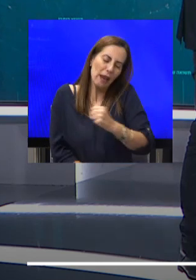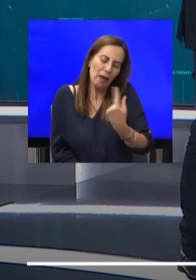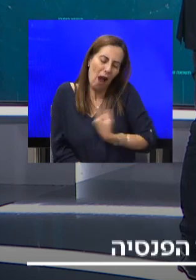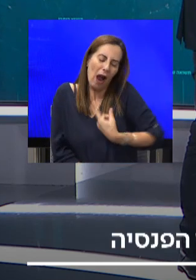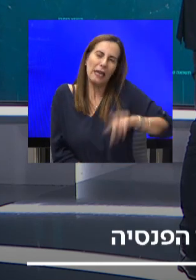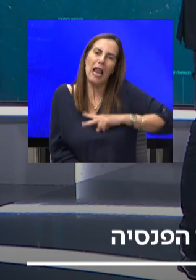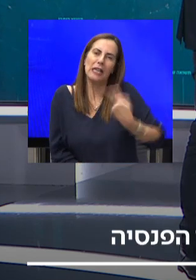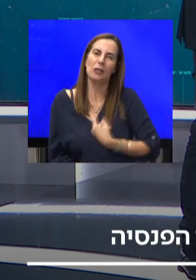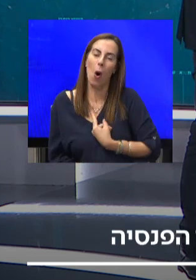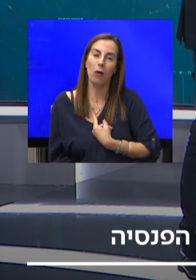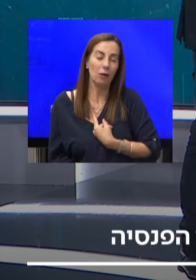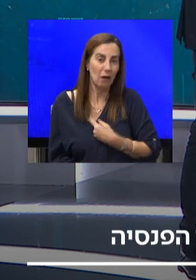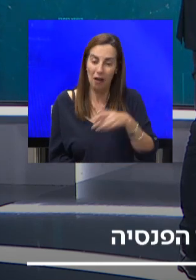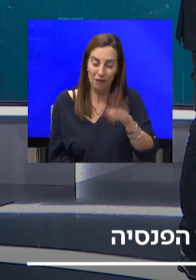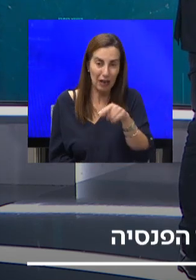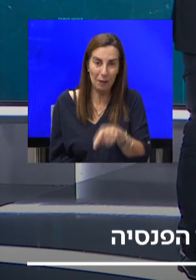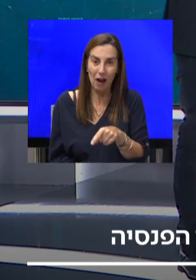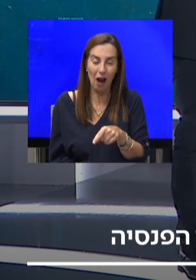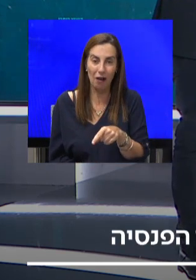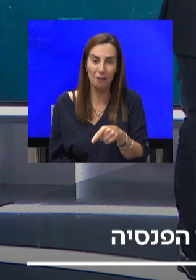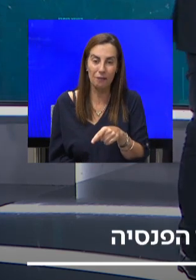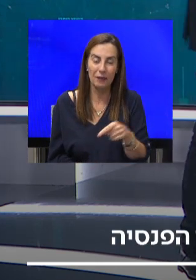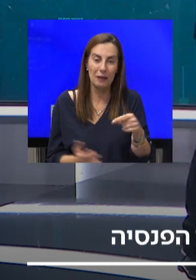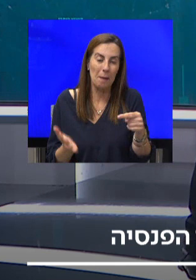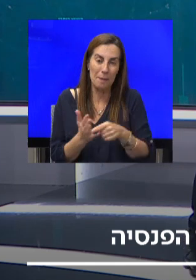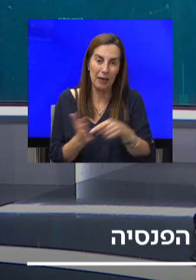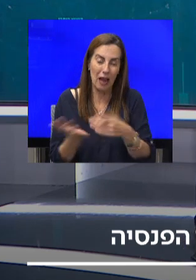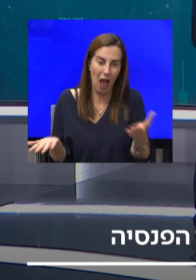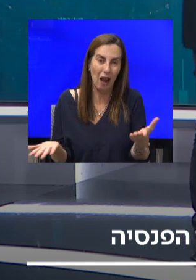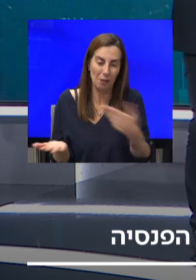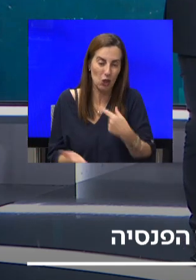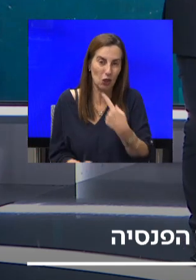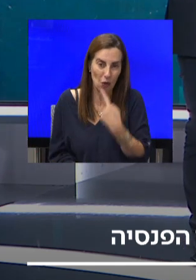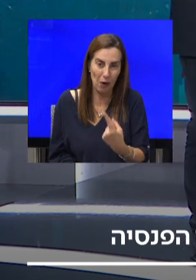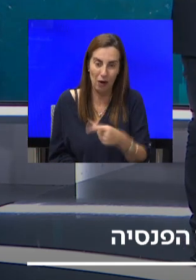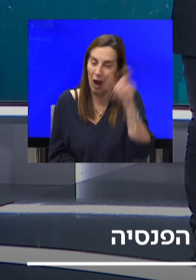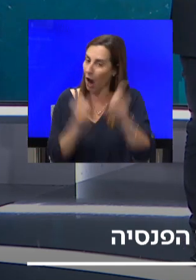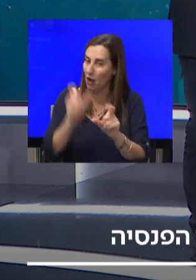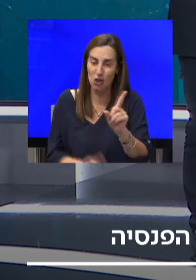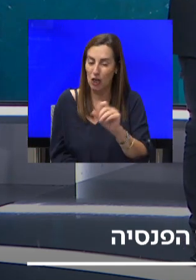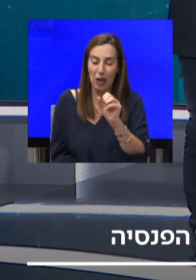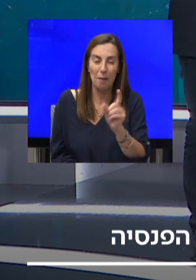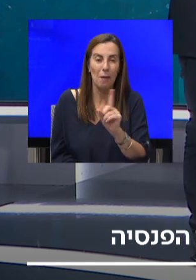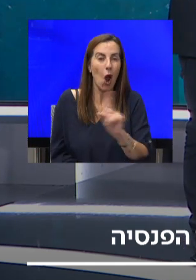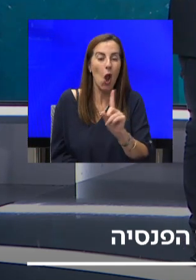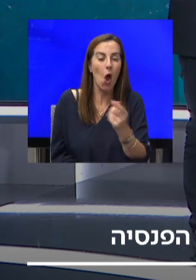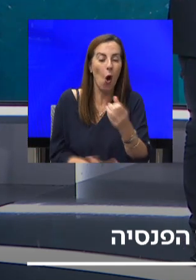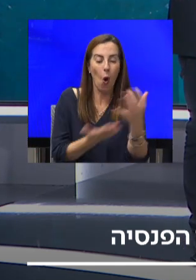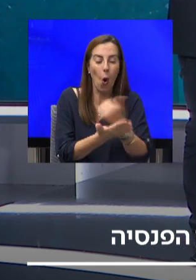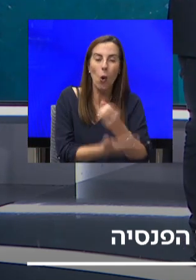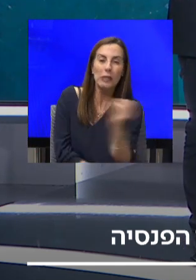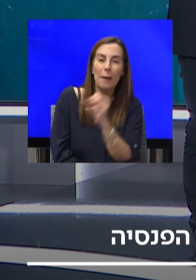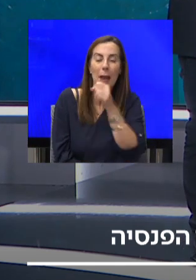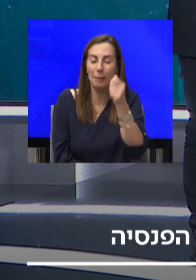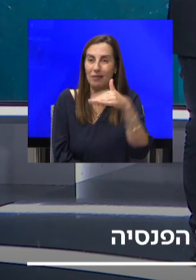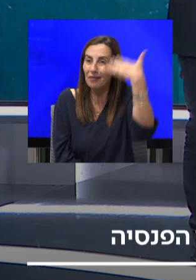ככה, מהסיבות שאני איתי קודם, ואנשים לא חסרו לפנסיה, הסיכוי שהוא יגיע לגיל הפנסיה עם קצבר אירויה,